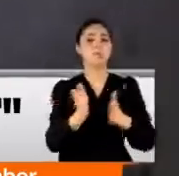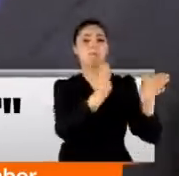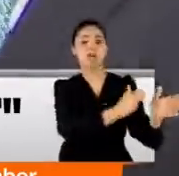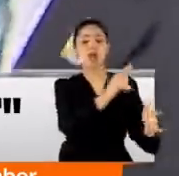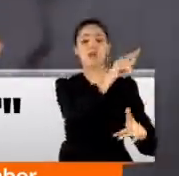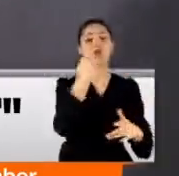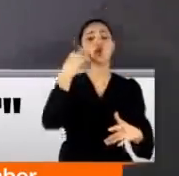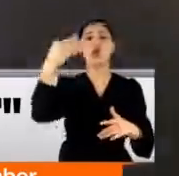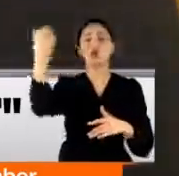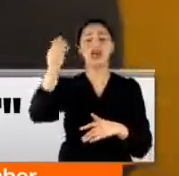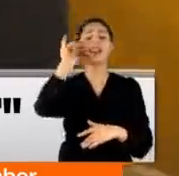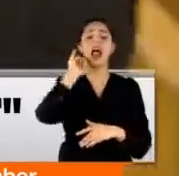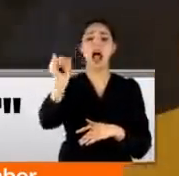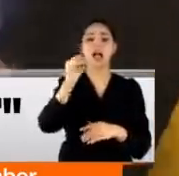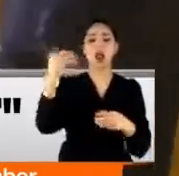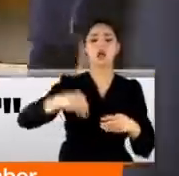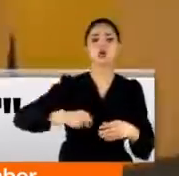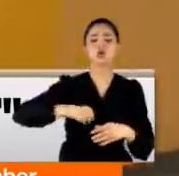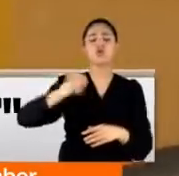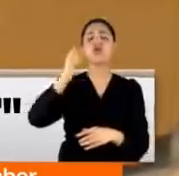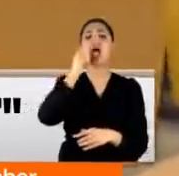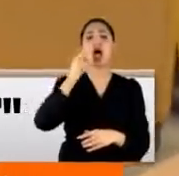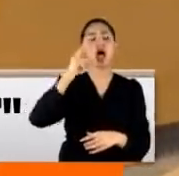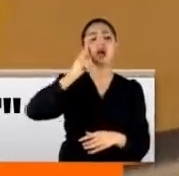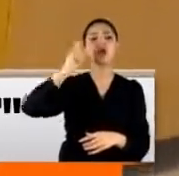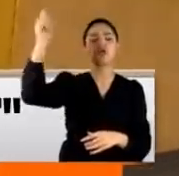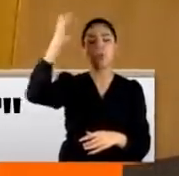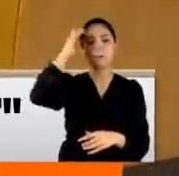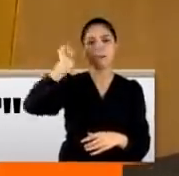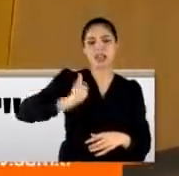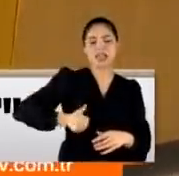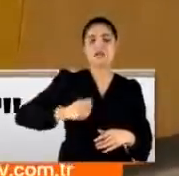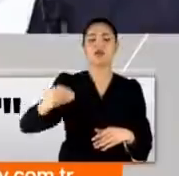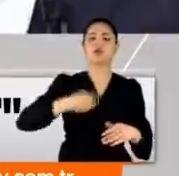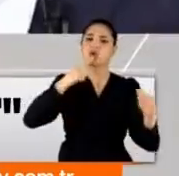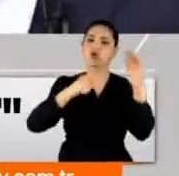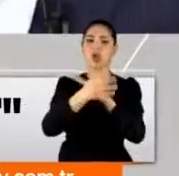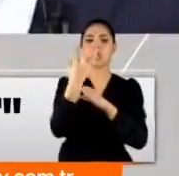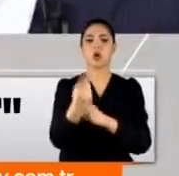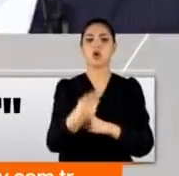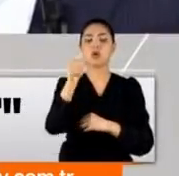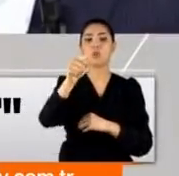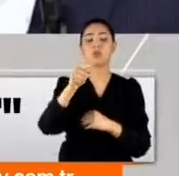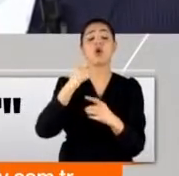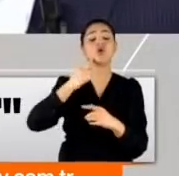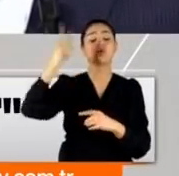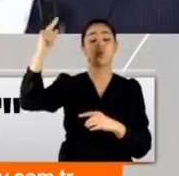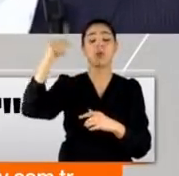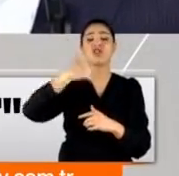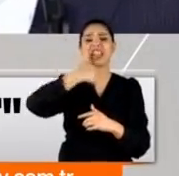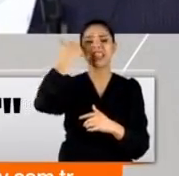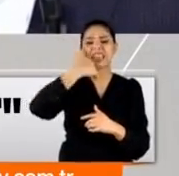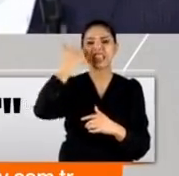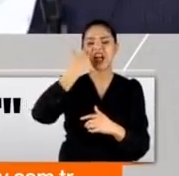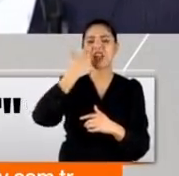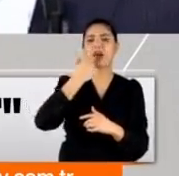Cumhurbaşkanına hakaret suçundan da Ankara Cumhuriyet Başsavcılığına suç duyurusunda bulunuldu. Meşru Cumhurbaşkanına sözde yani